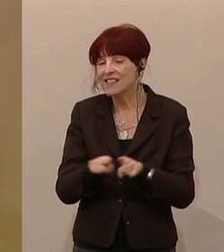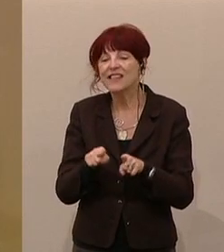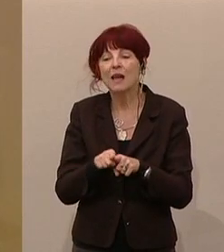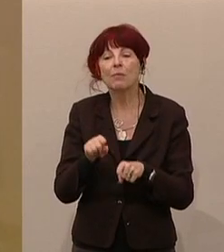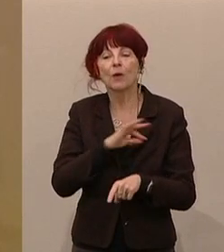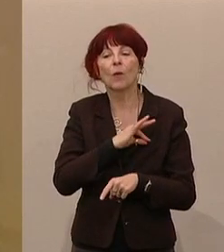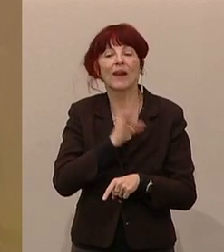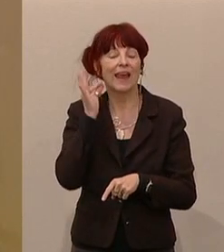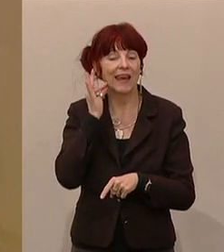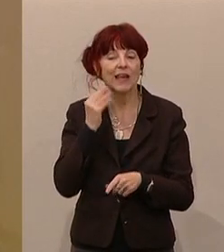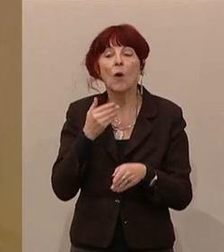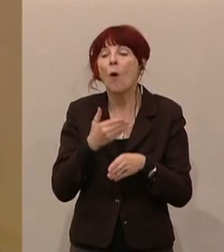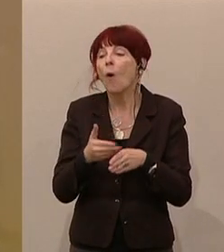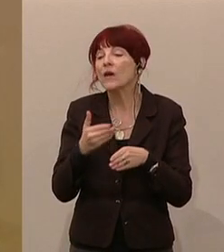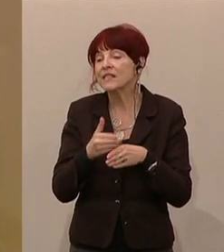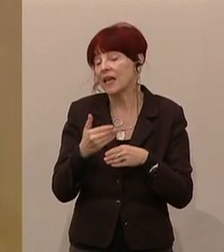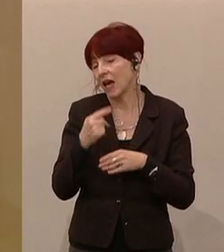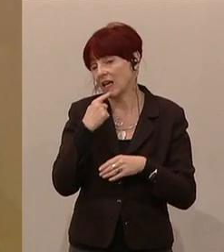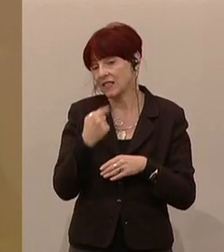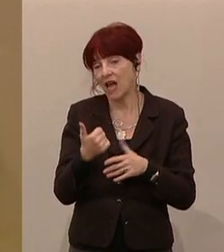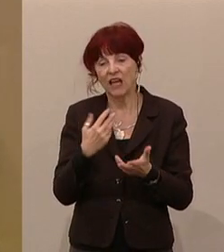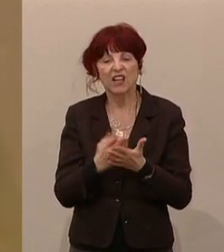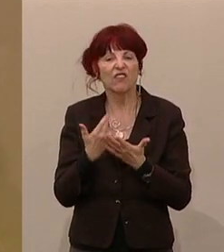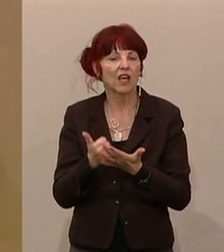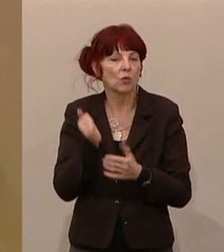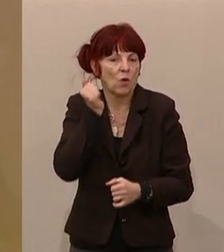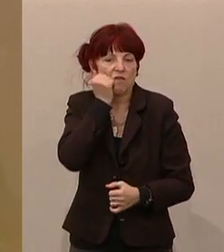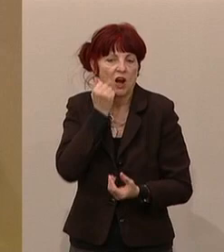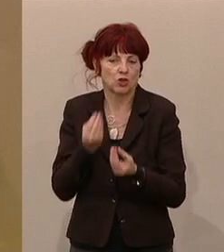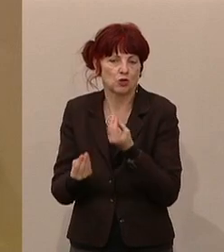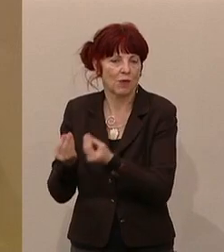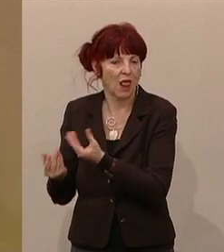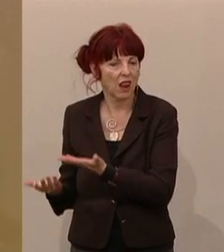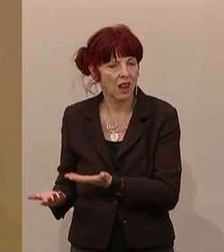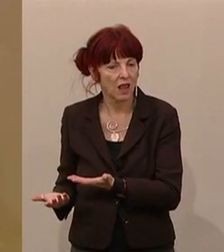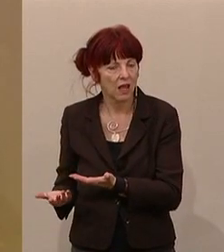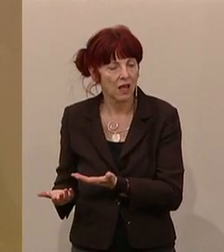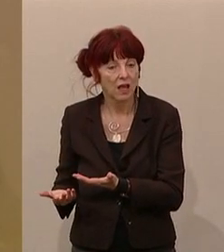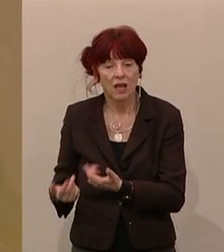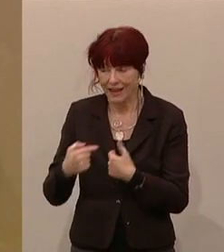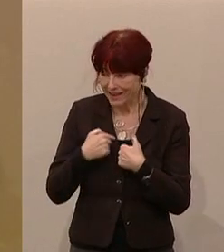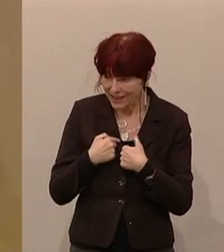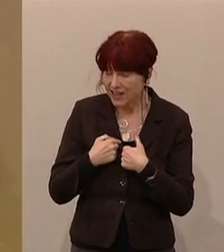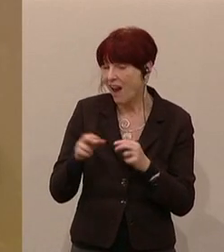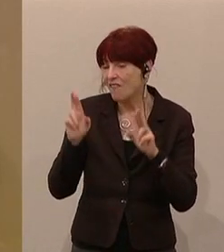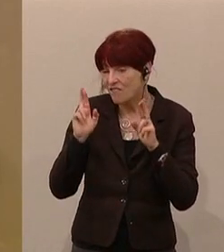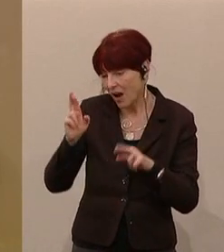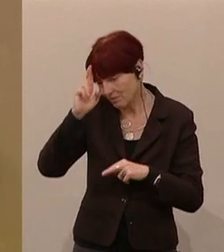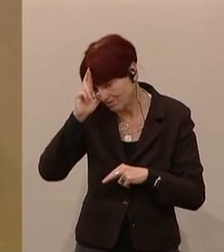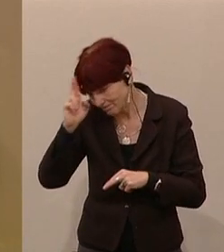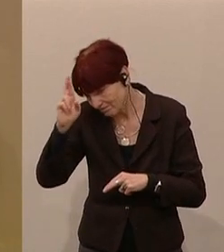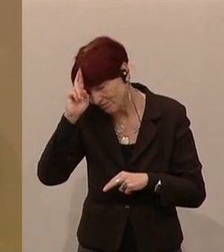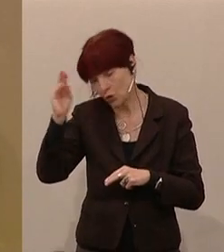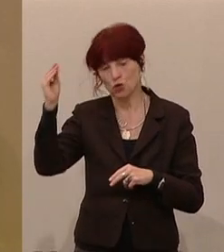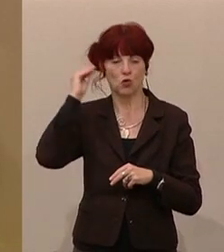hat, eine Hütchenspielerei. Ich habe wirklich Hochachtung vor den